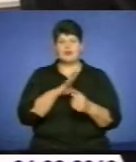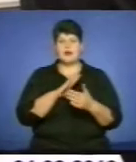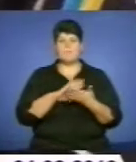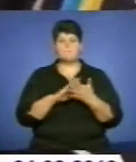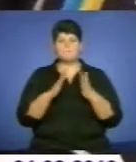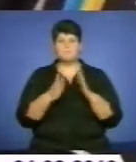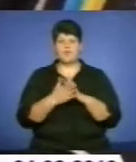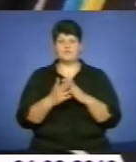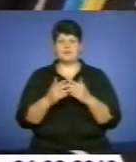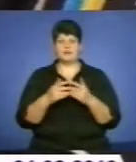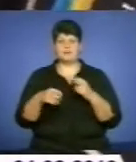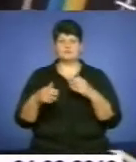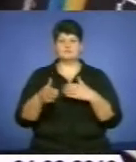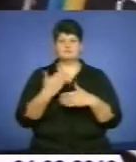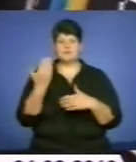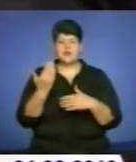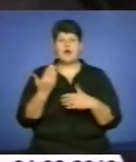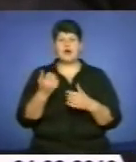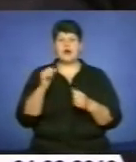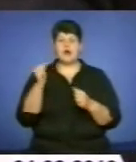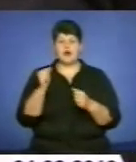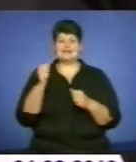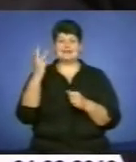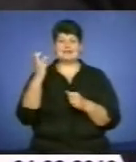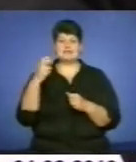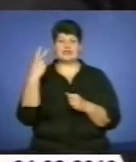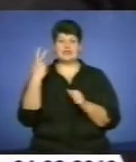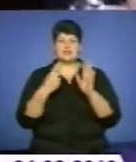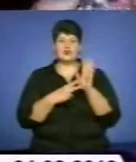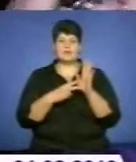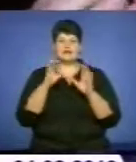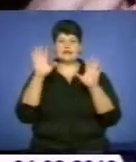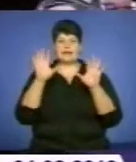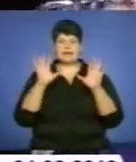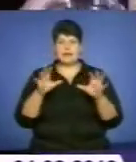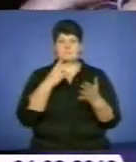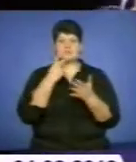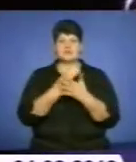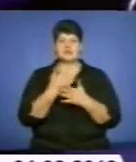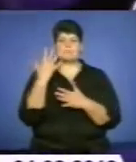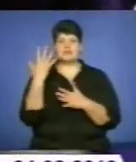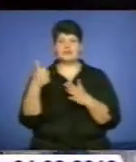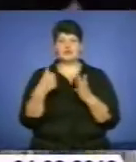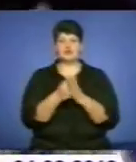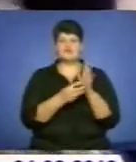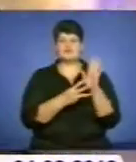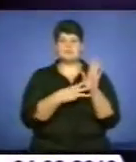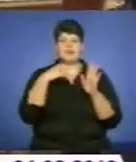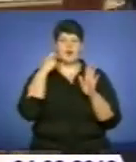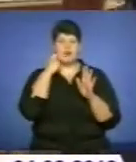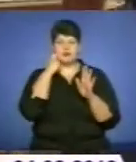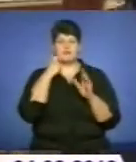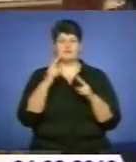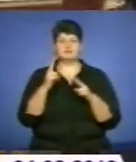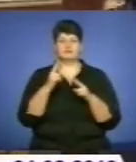покаранням. За повторне вчинення аналогічного злочину, стаття 307 Кримінального кодексу України передбачає від 5 до 8 років позбавлення волі.